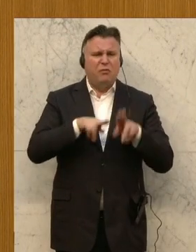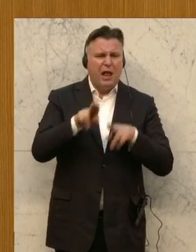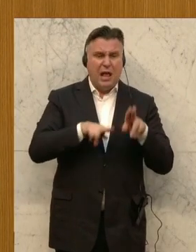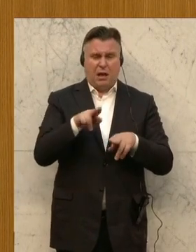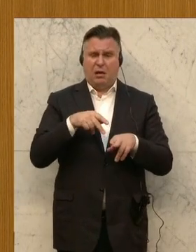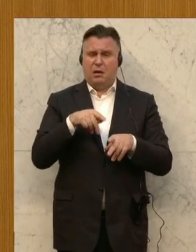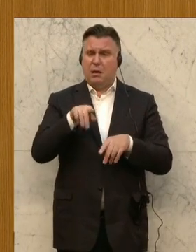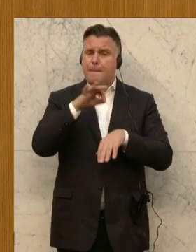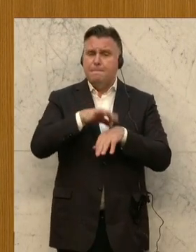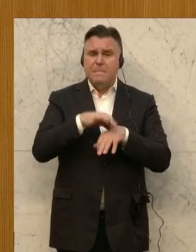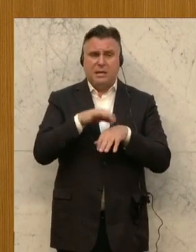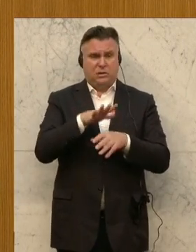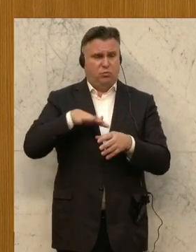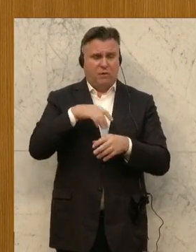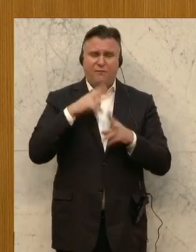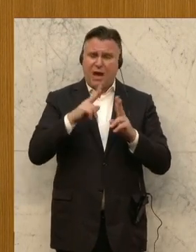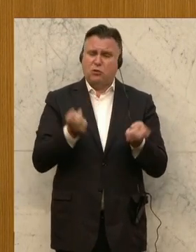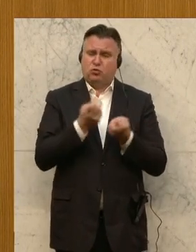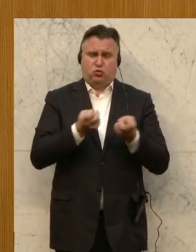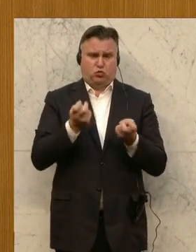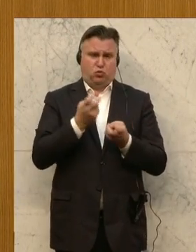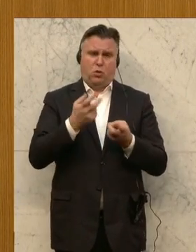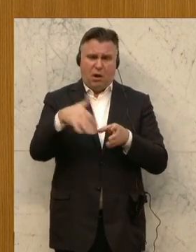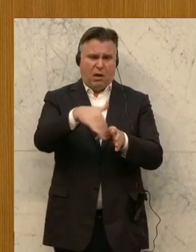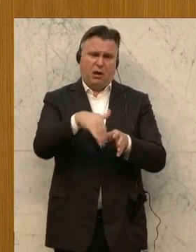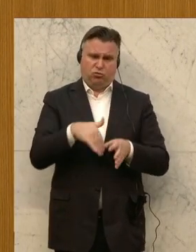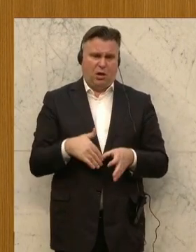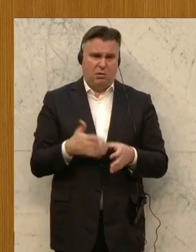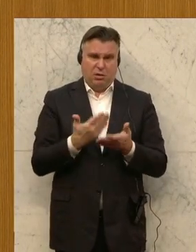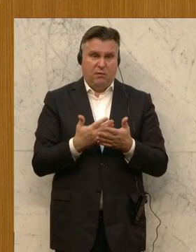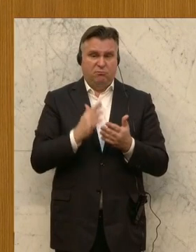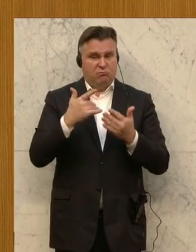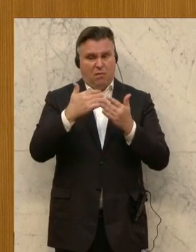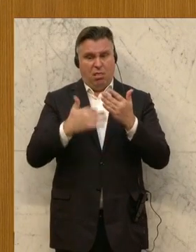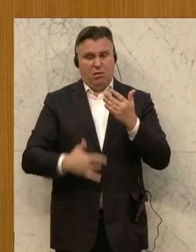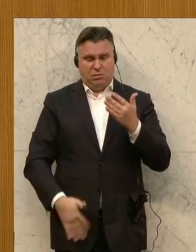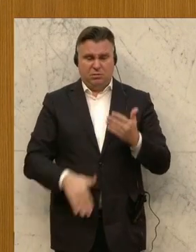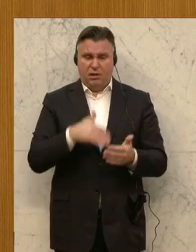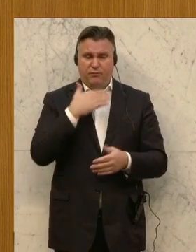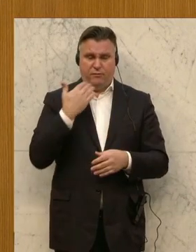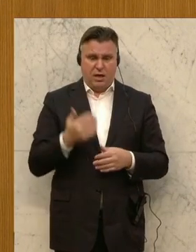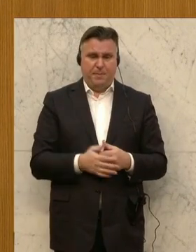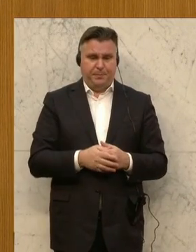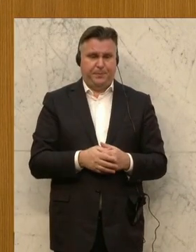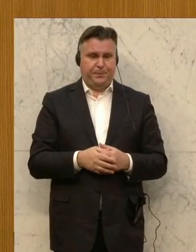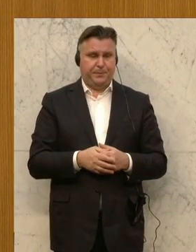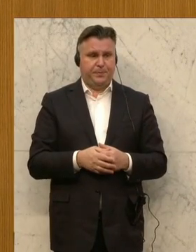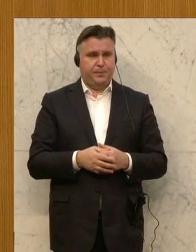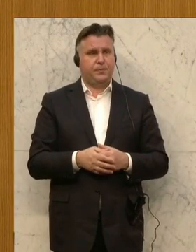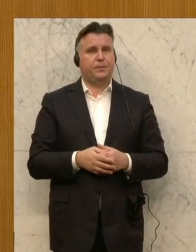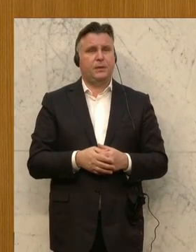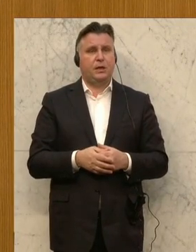oder im medizinischen Bereich. Oder, oder, oder. Die Liste könnte man hier lang fortsetzen.